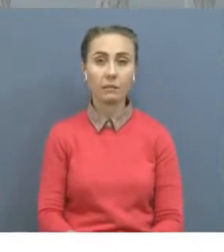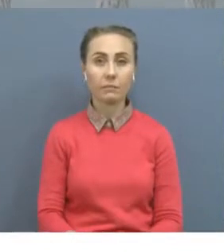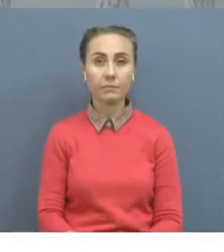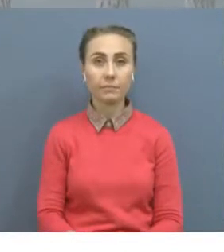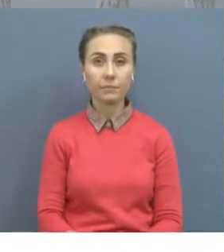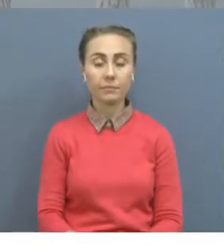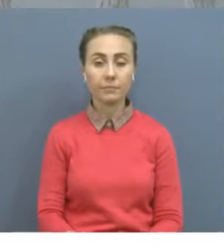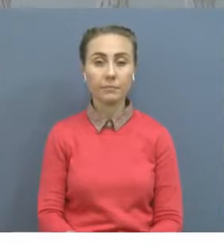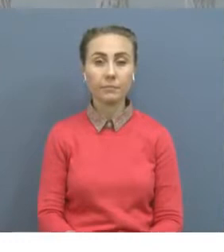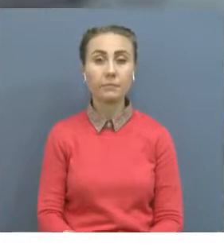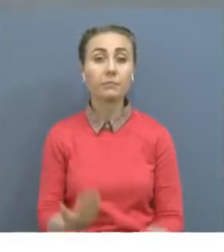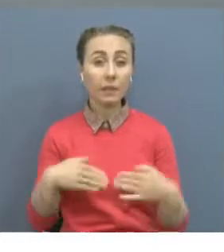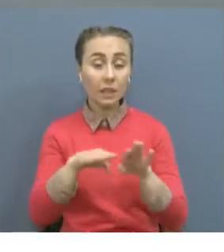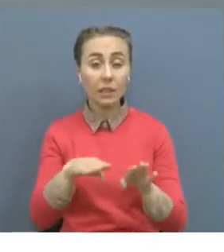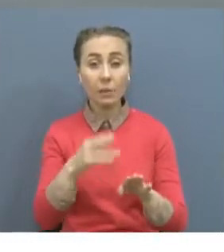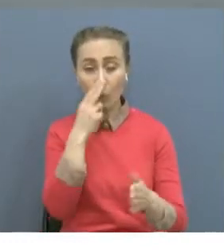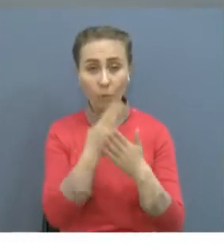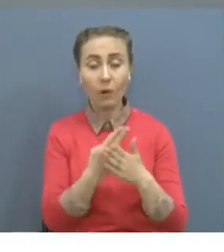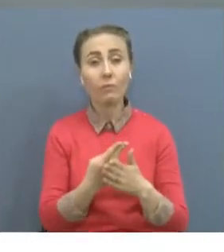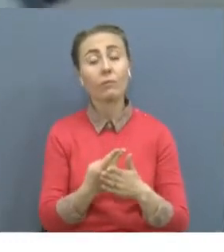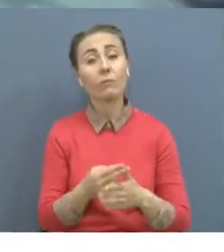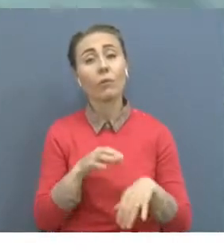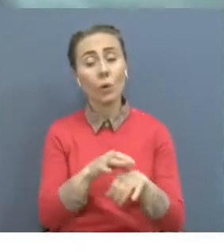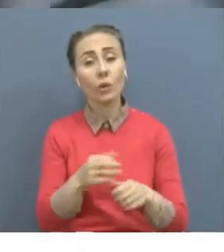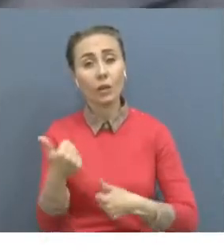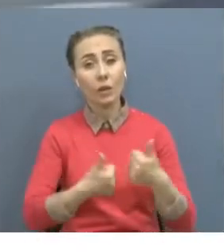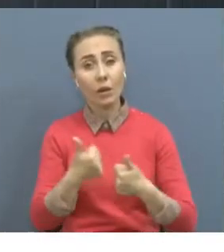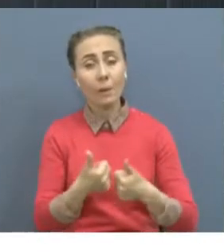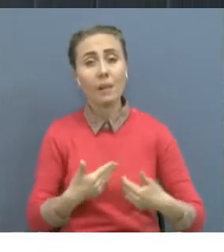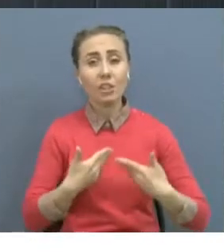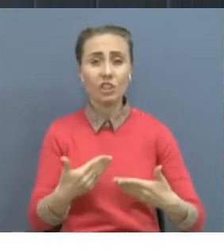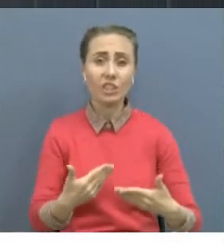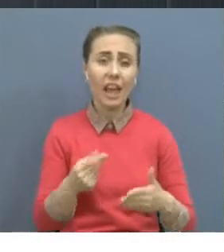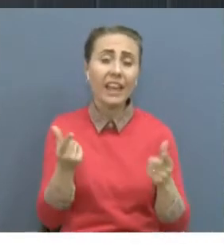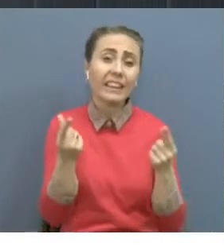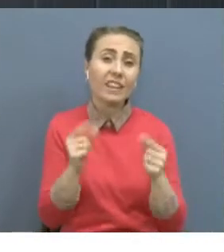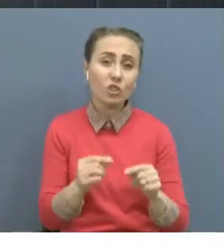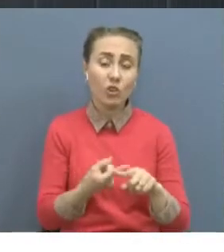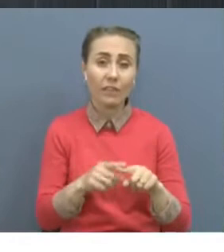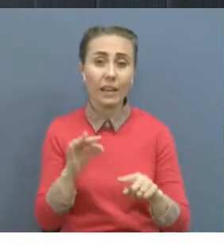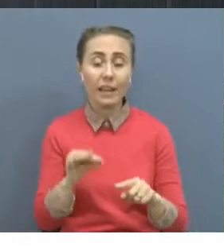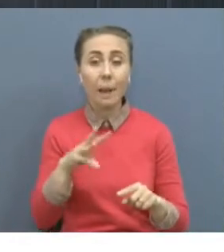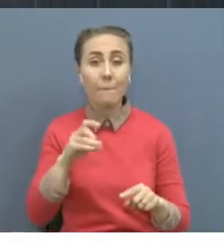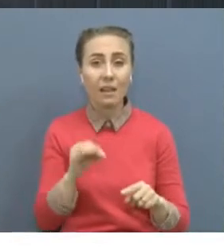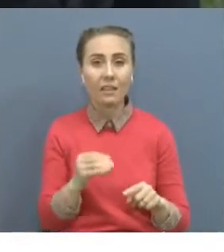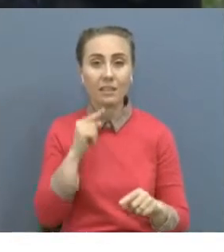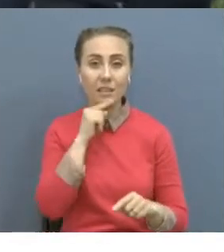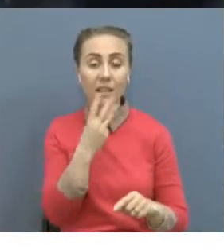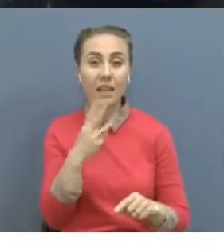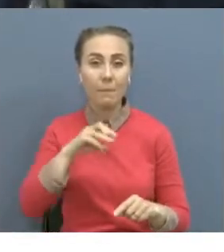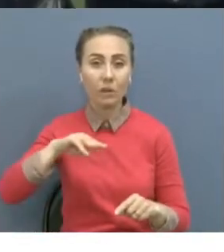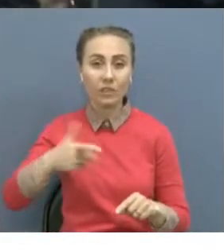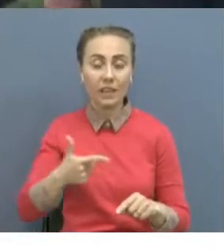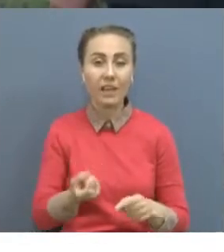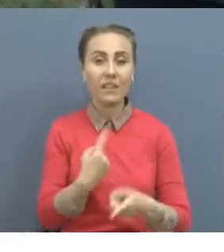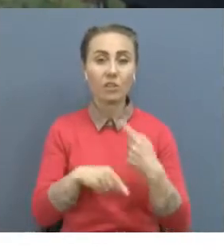конкурс барлық тапсырыс еткіз үшлер арасында үмдастырылып, нәтижесінде телефон арзан бағамен табылған. Сәйкесінше 3 млн тенгеге жұлық қаржы